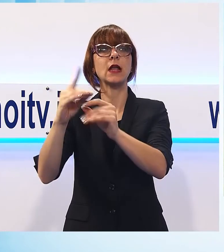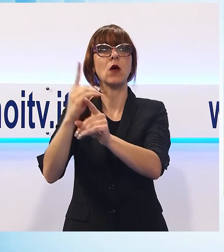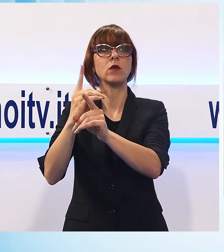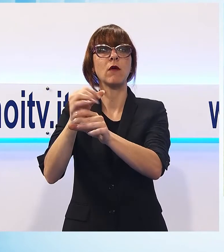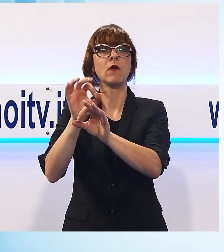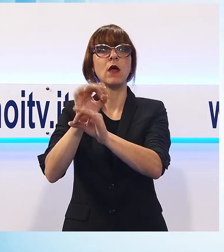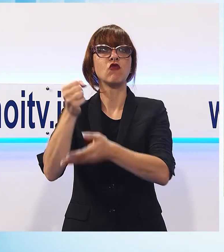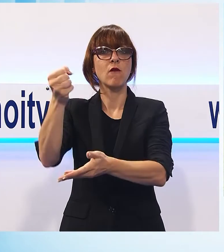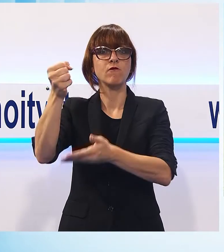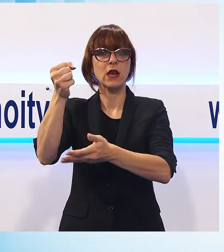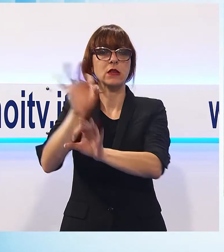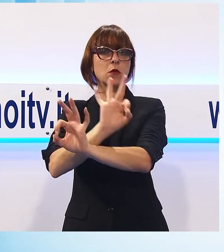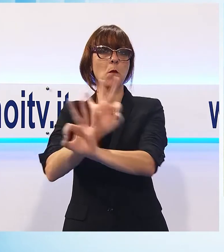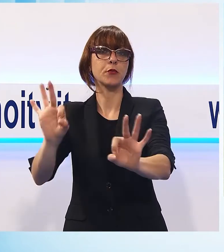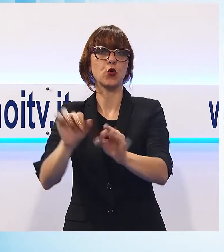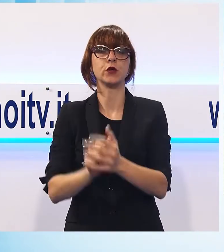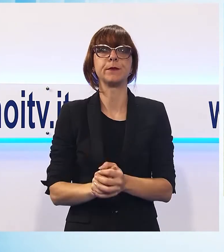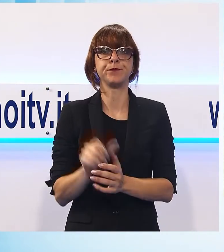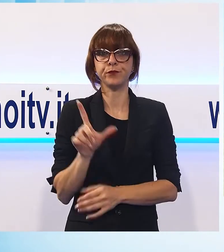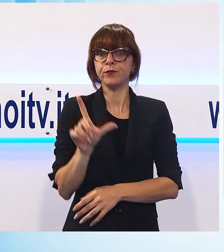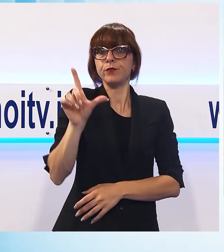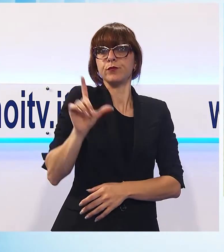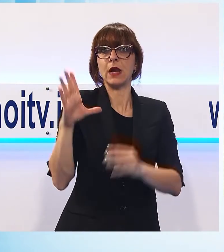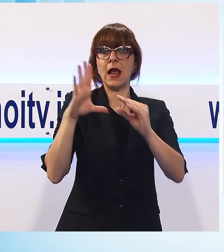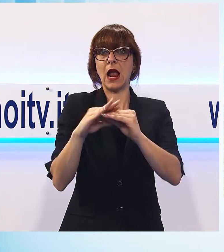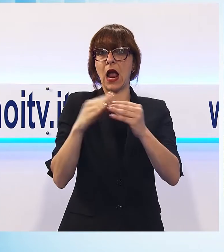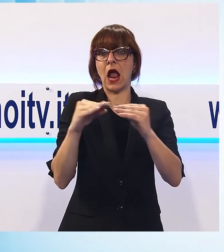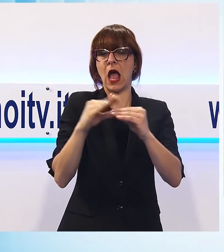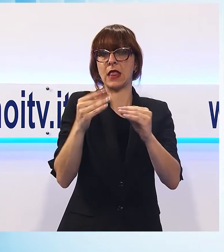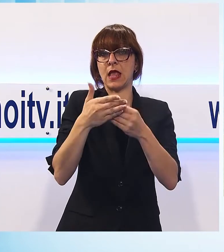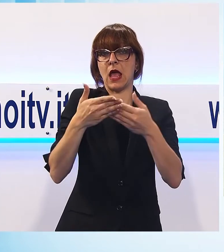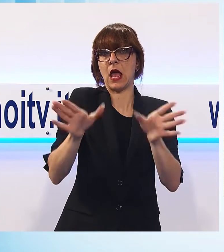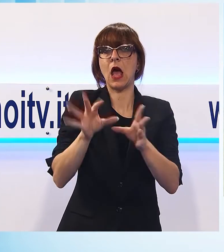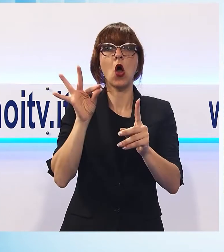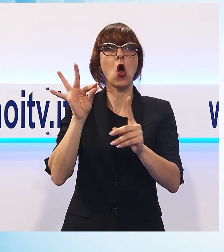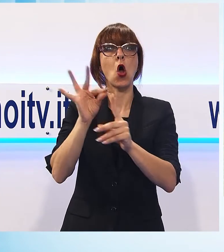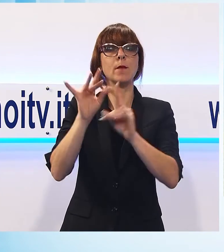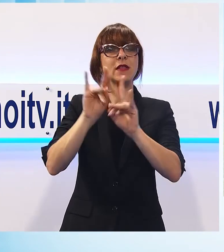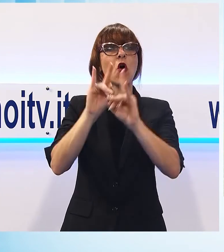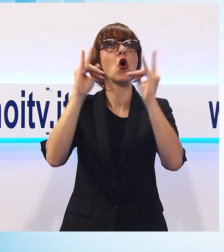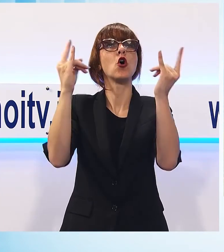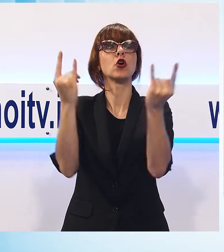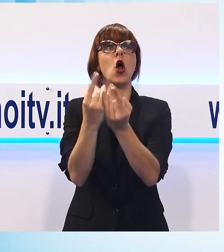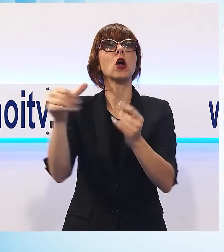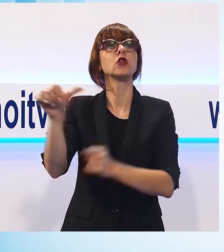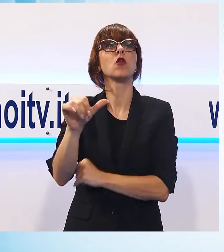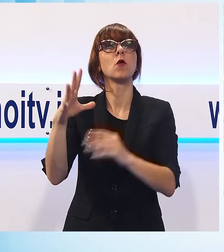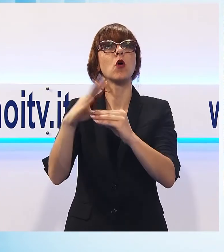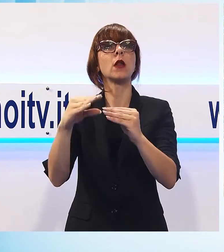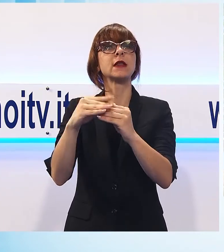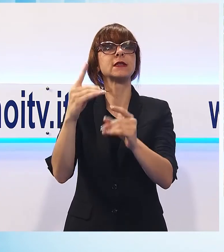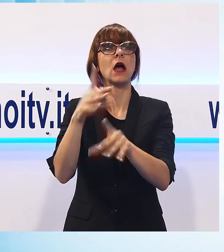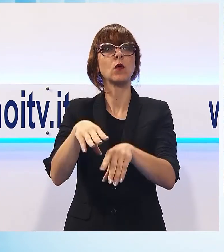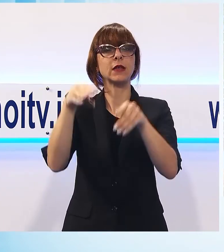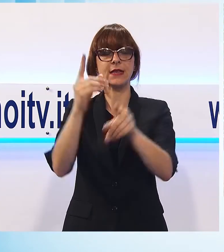È stato aperto lunedì scorso il cantiere dei lavori riguardanti la messa in sicurezza e la valorizzazione dell'antica rocca di Sommo Colonia. Un